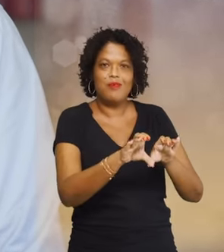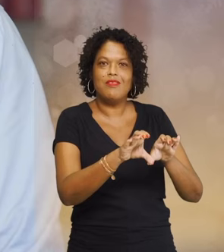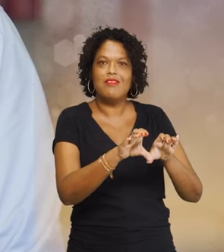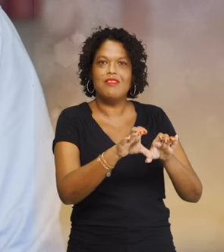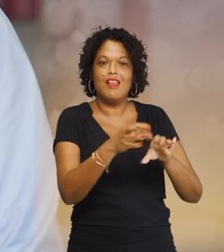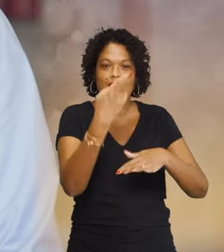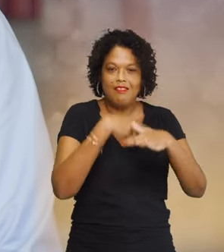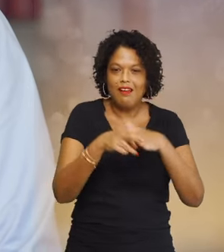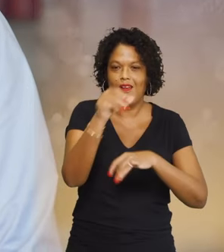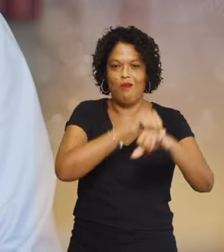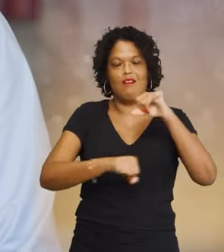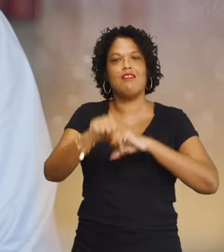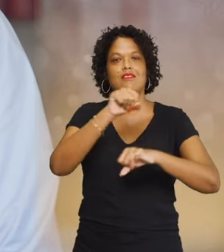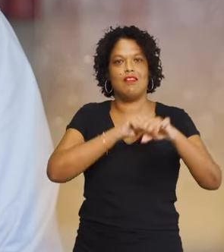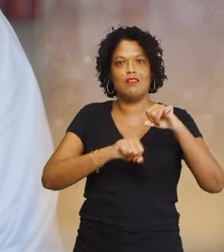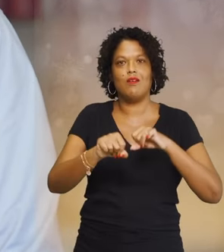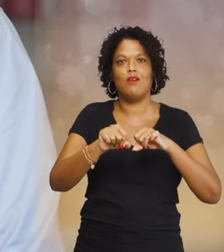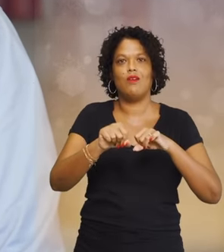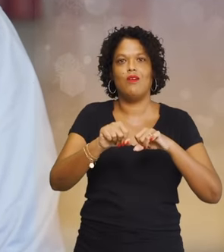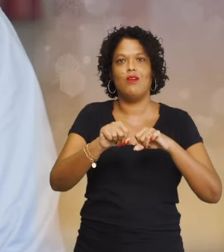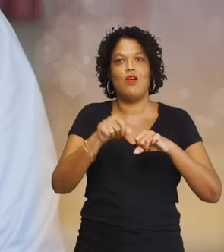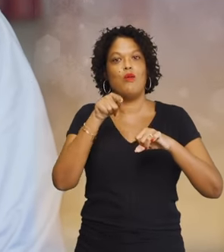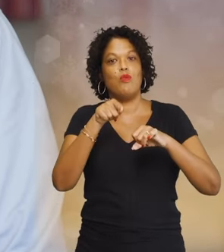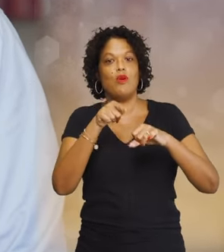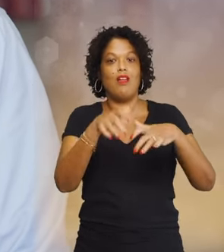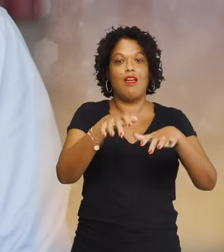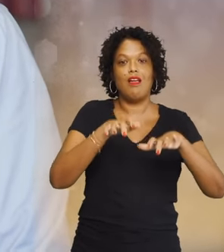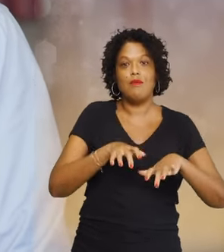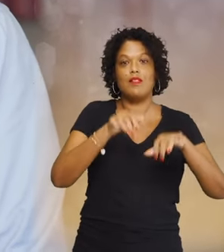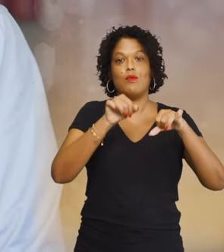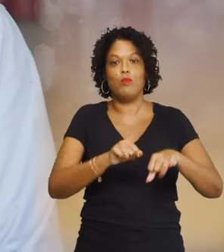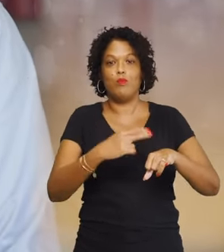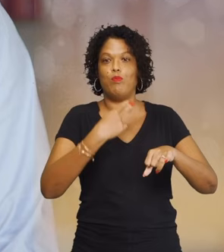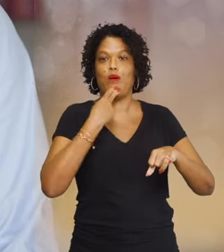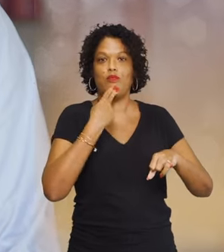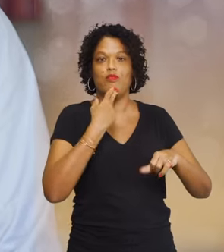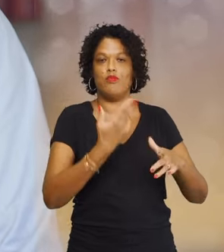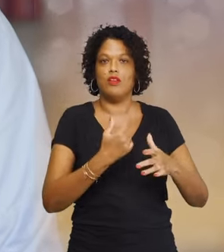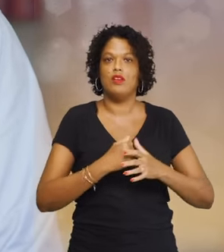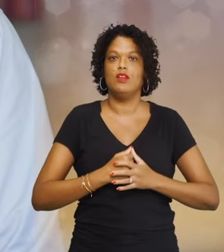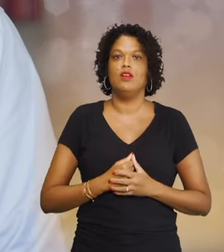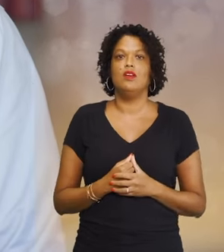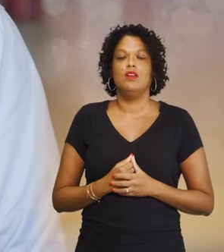de réorganisation pour que l'administration soit de plus en plus performante, où nous avons aussi